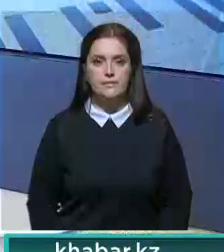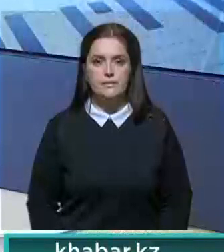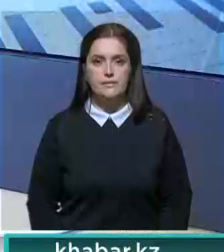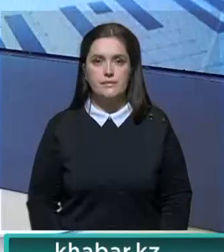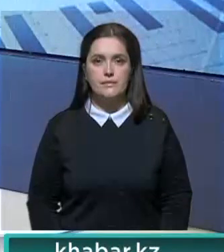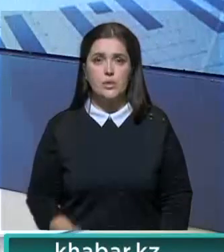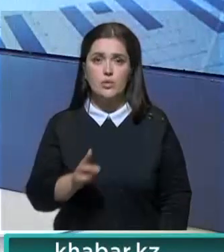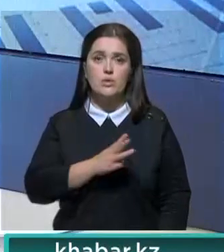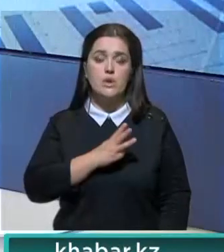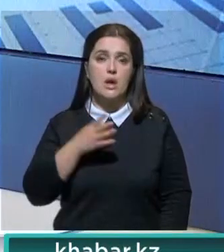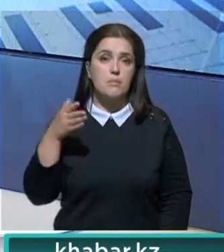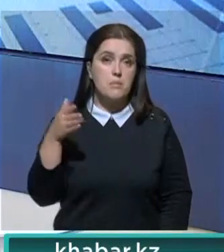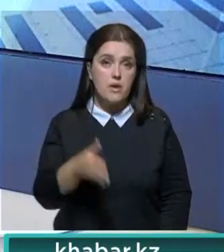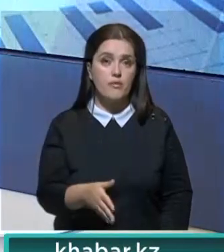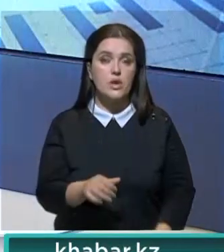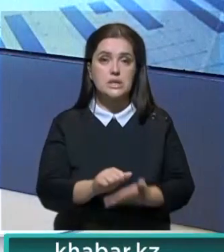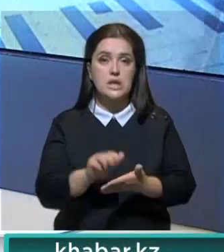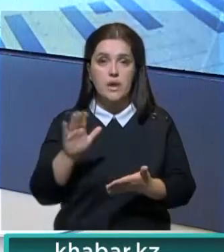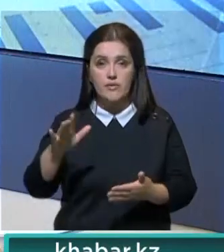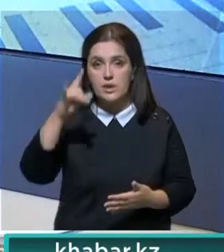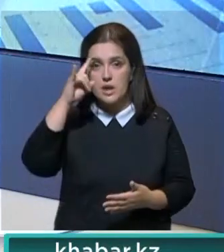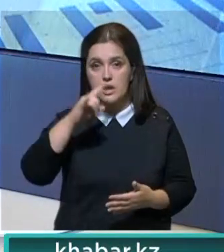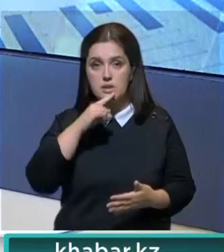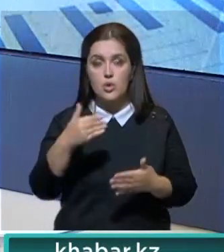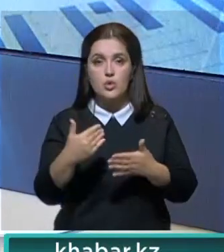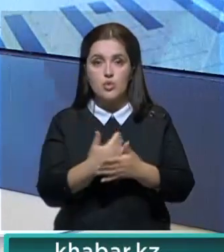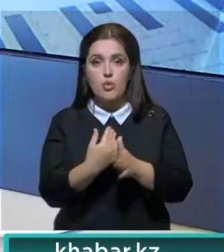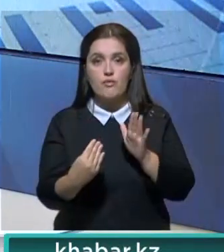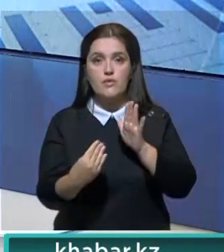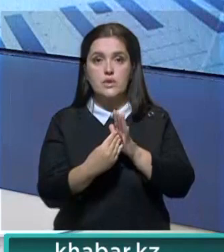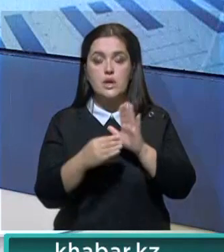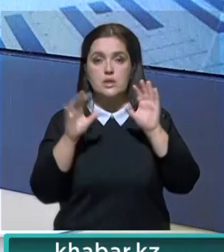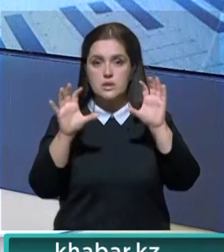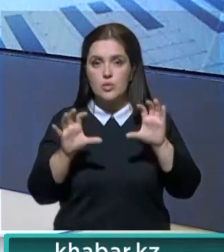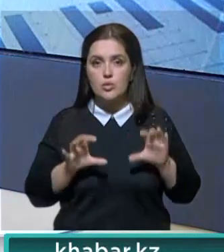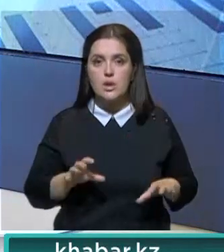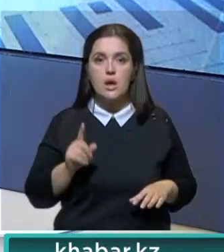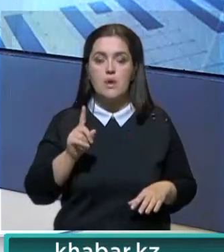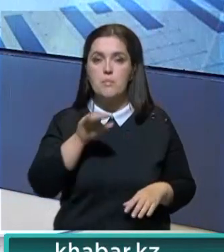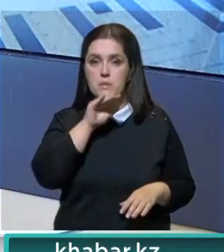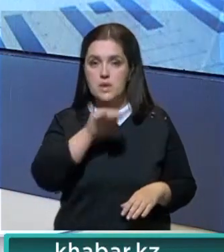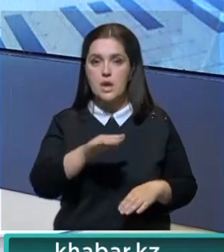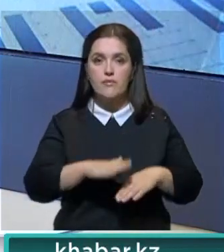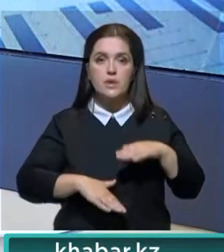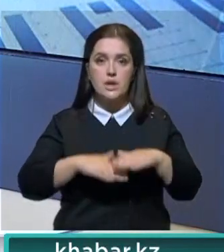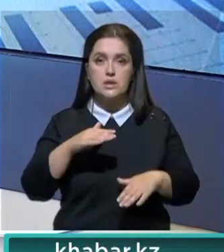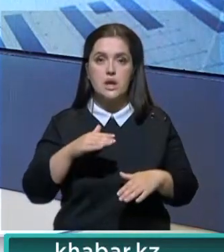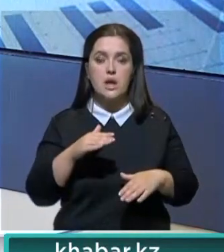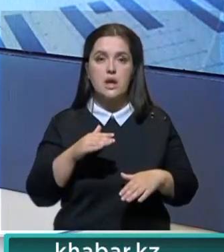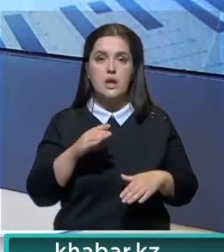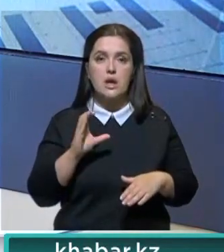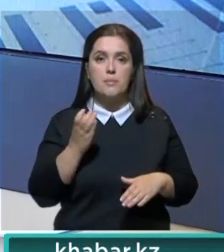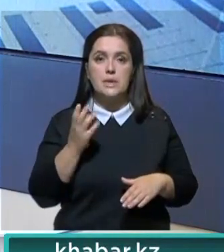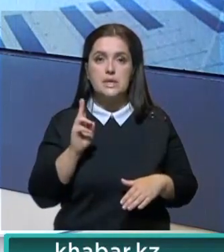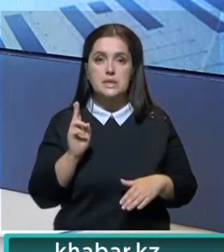Добровольную независимую сертификацию внедрят в Казахстане, нововведение предусмотрено законом о профессиональных квалификациях.